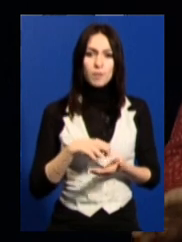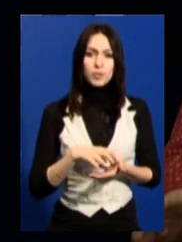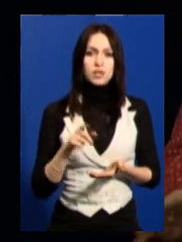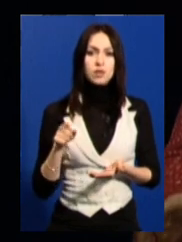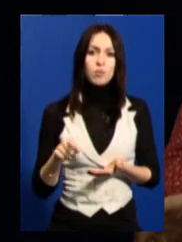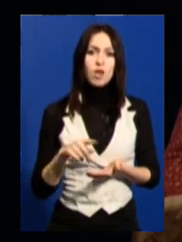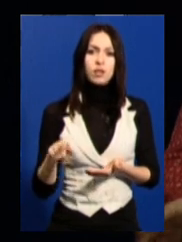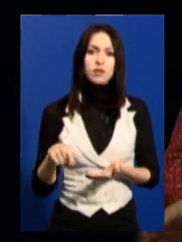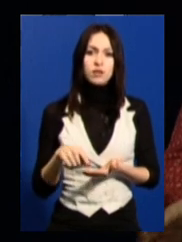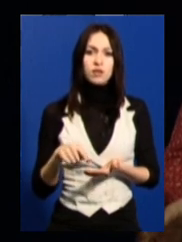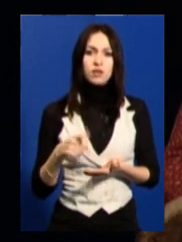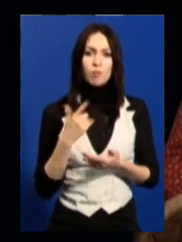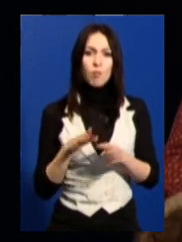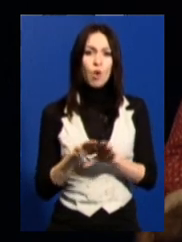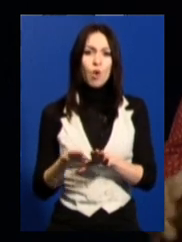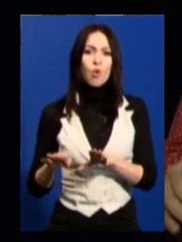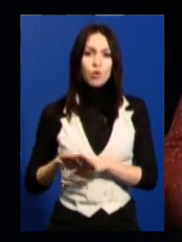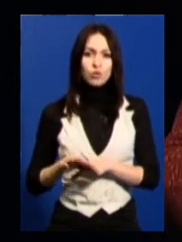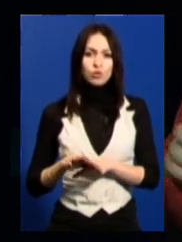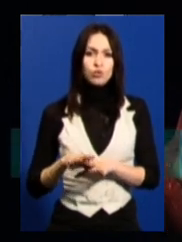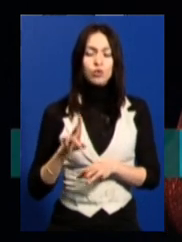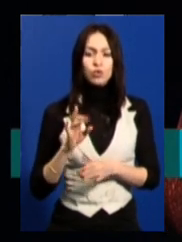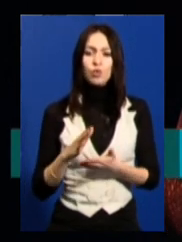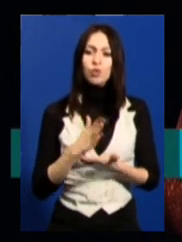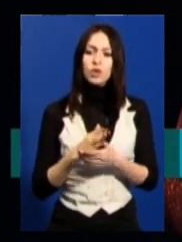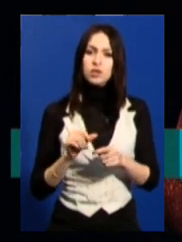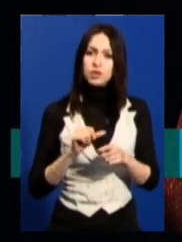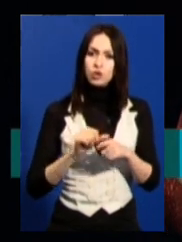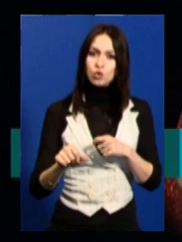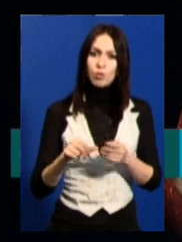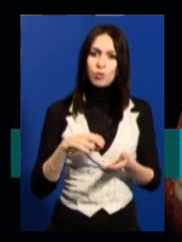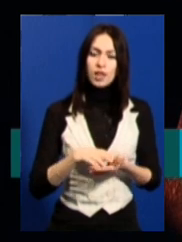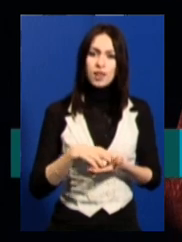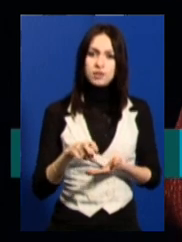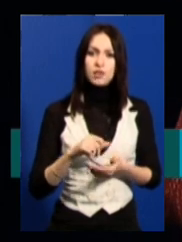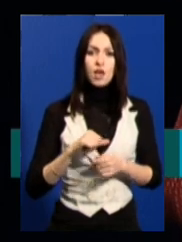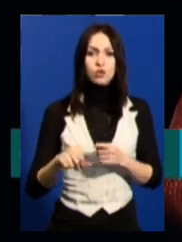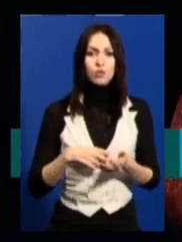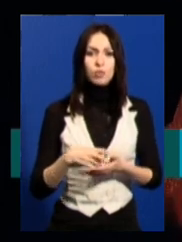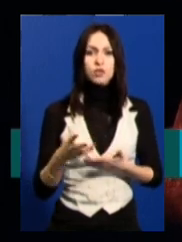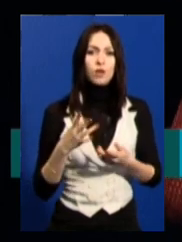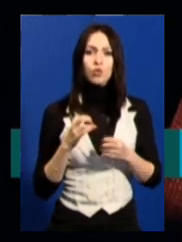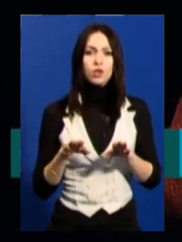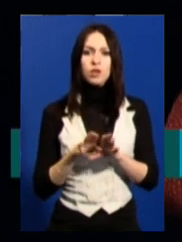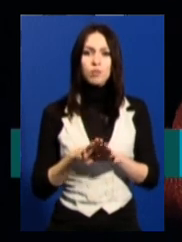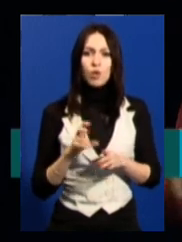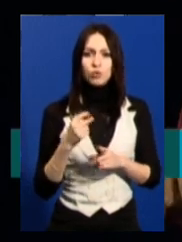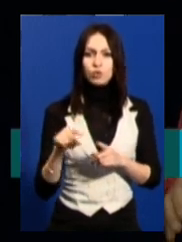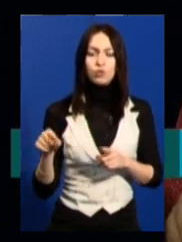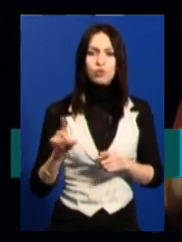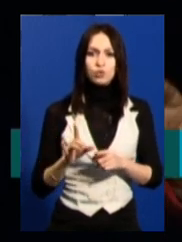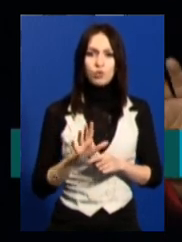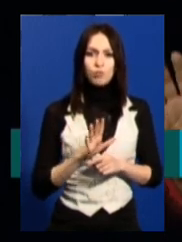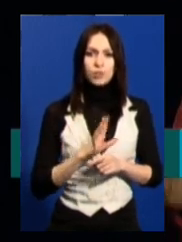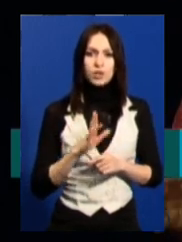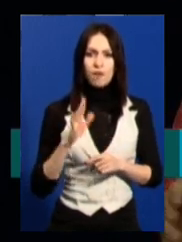десь схожі. Але є особливі листи, особливі листи, які не схожі на що, що було в